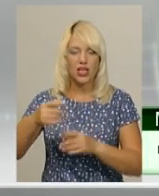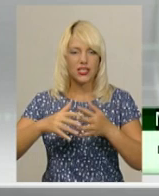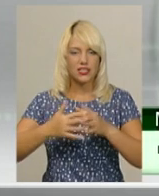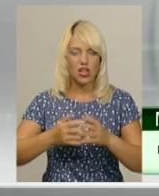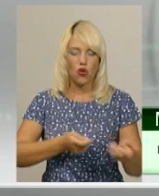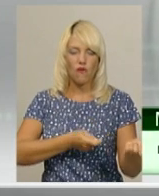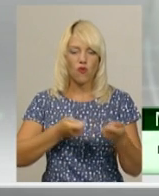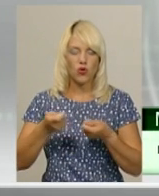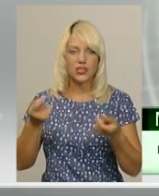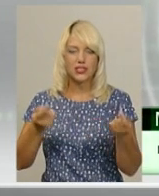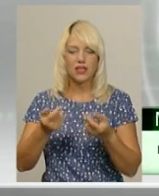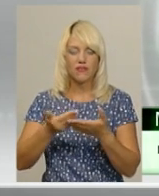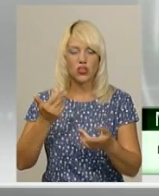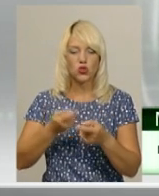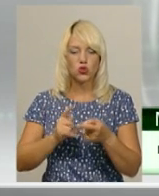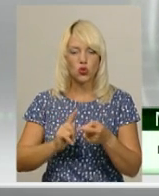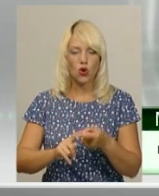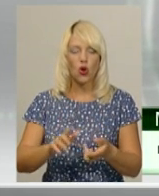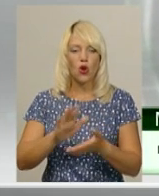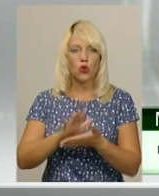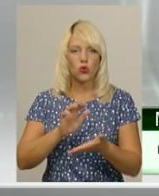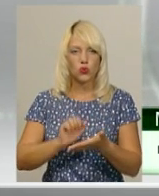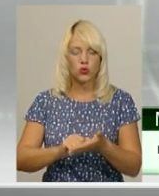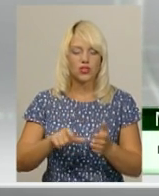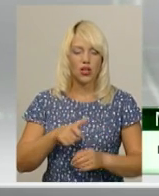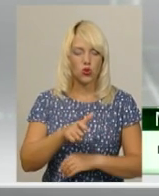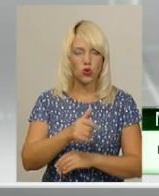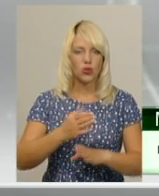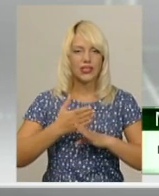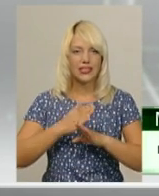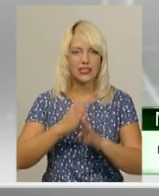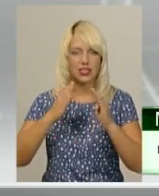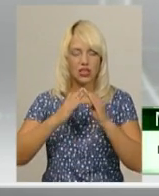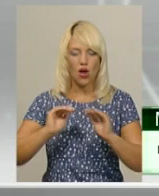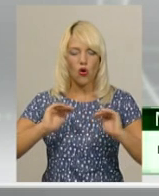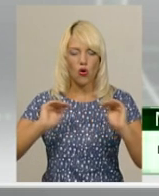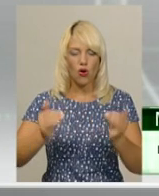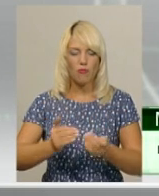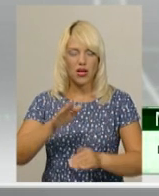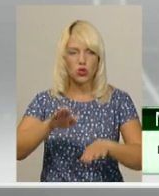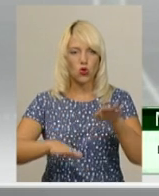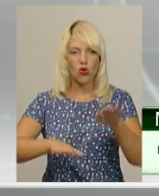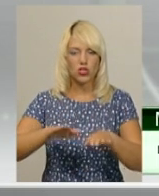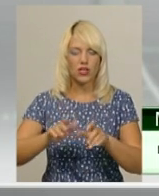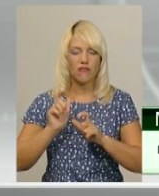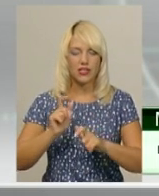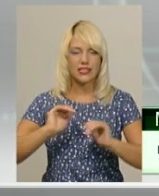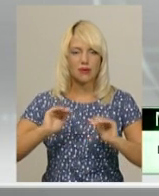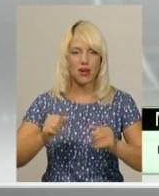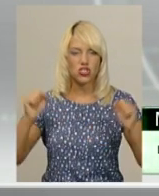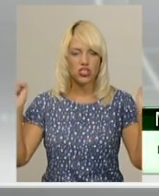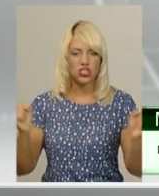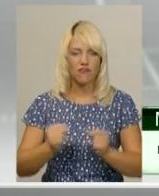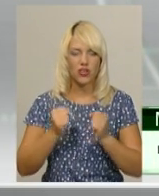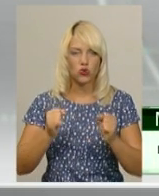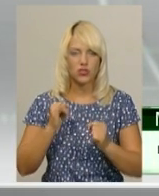Місцеві кажуть, від цього руйнується дорога і тріскають помешкання. Совні вимоги селян – облеження тонажу вантажівки, зменшення швидкості, ремонт